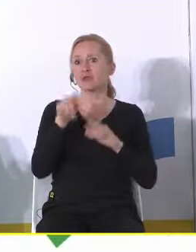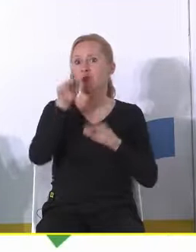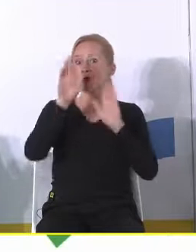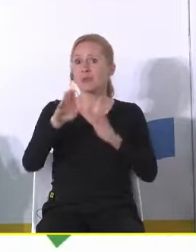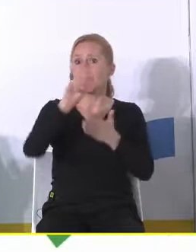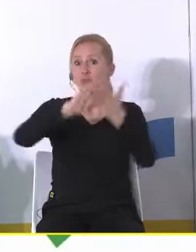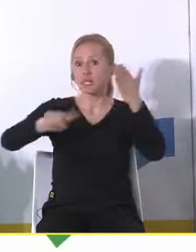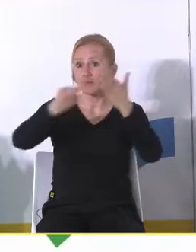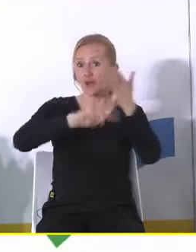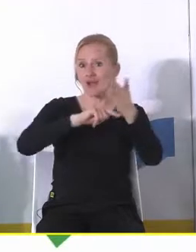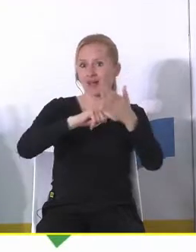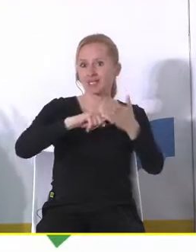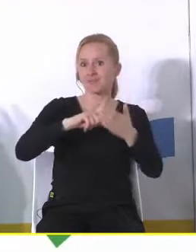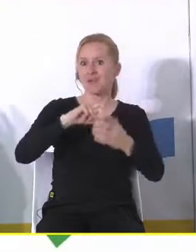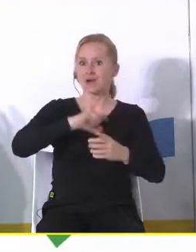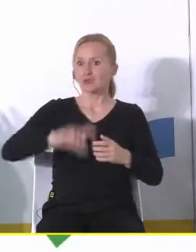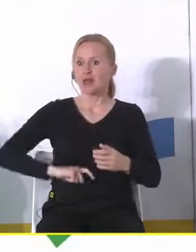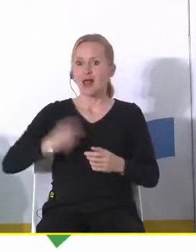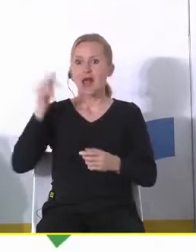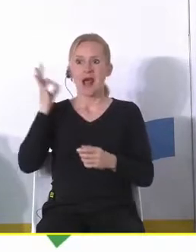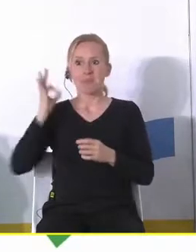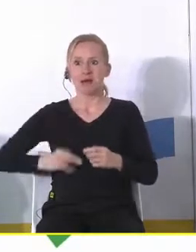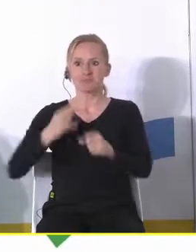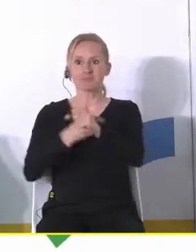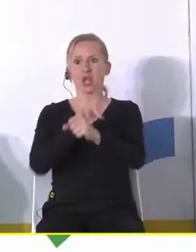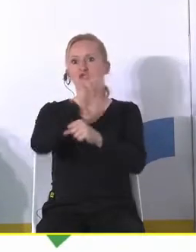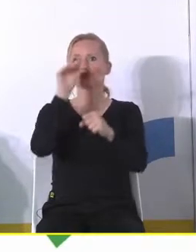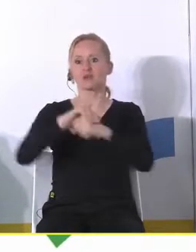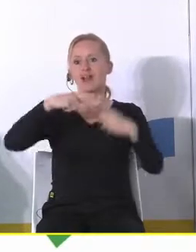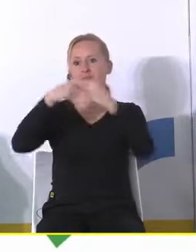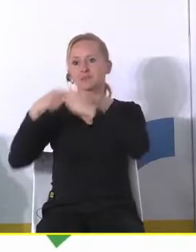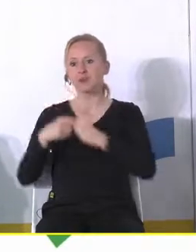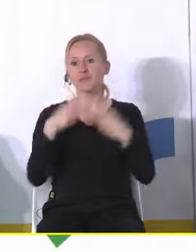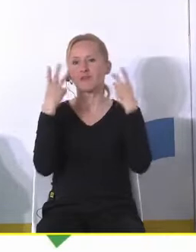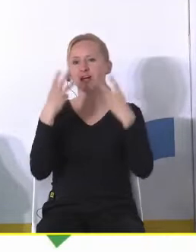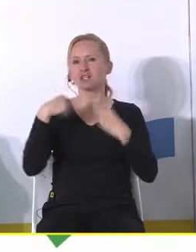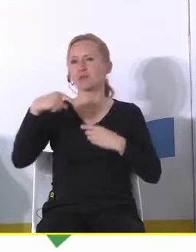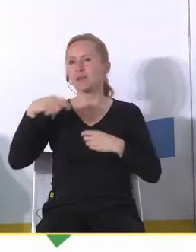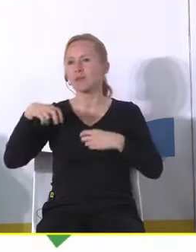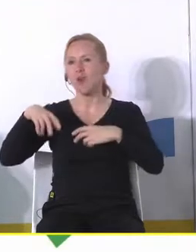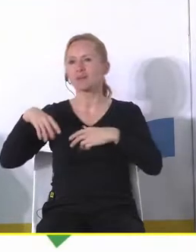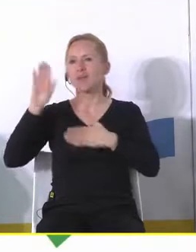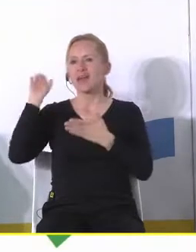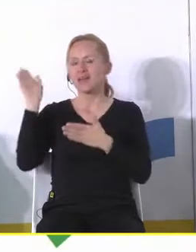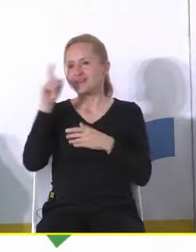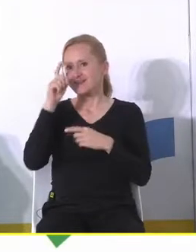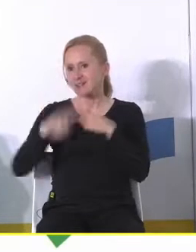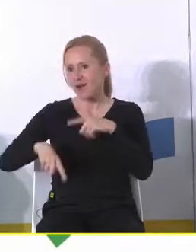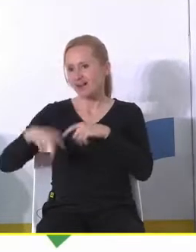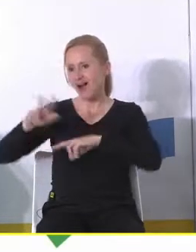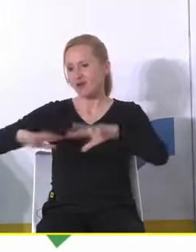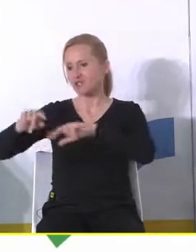zostanie zlikwidowana ale te pani urzędniczki się z tym pogodziły w sumie dla naszej wspólnoty jest ważne żeby tych rodzin nie było a nie to żebym ja tu miała